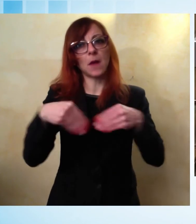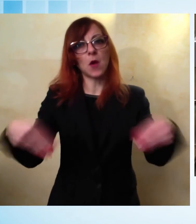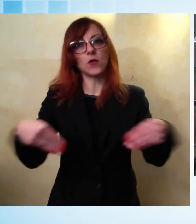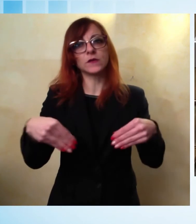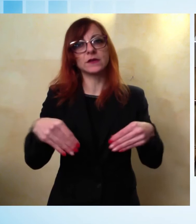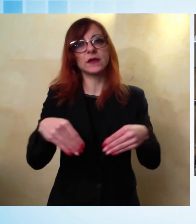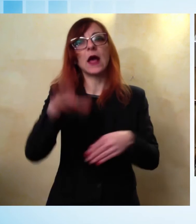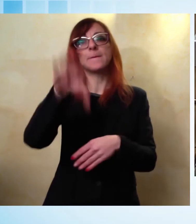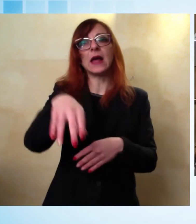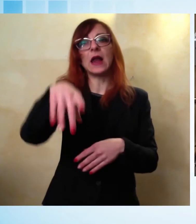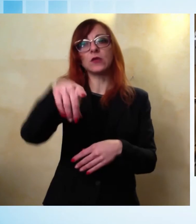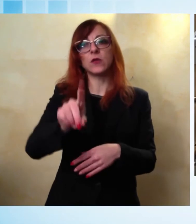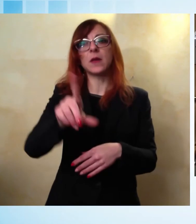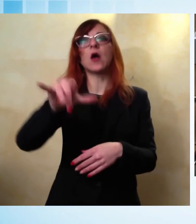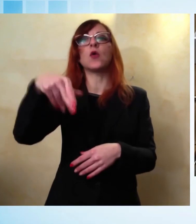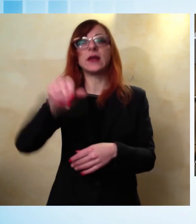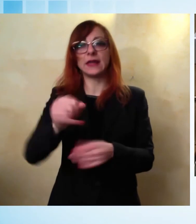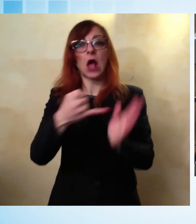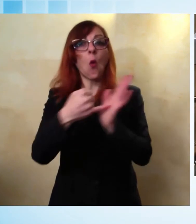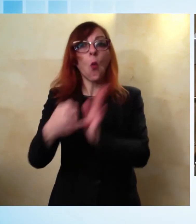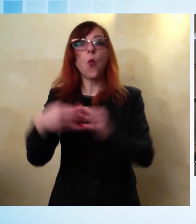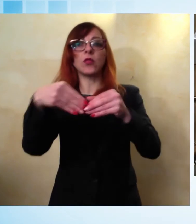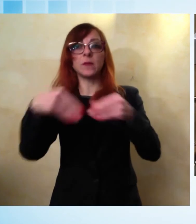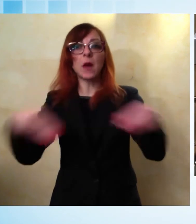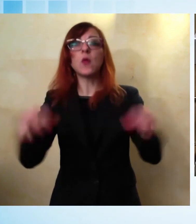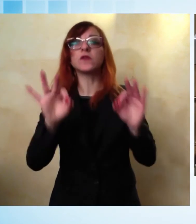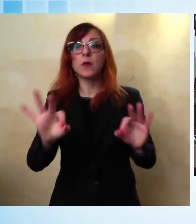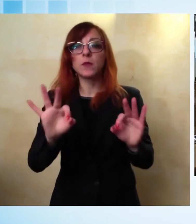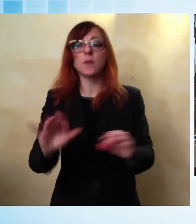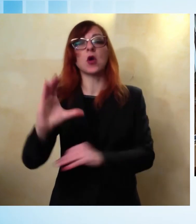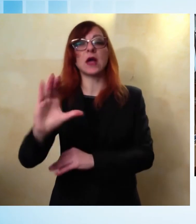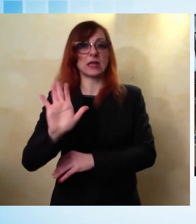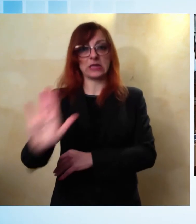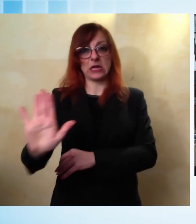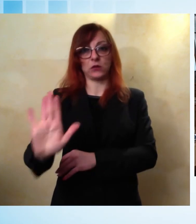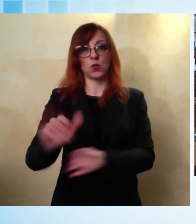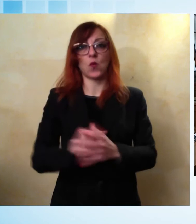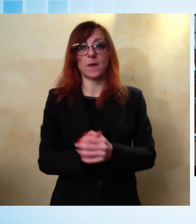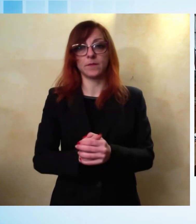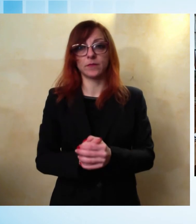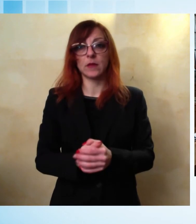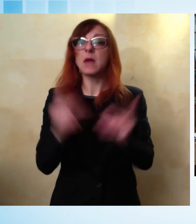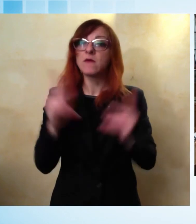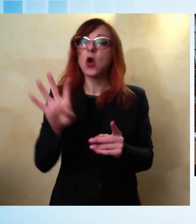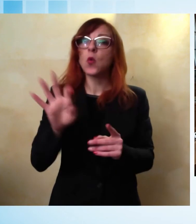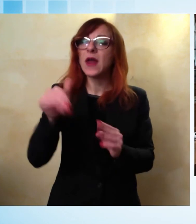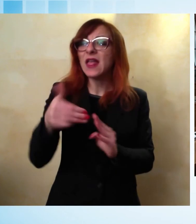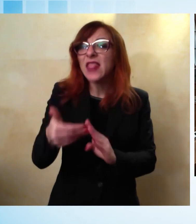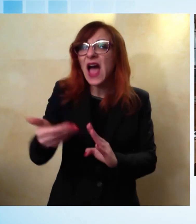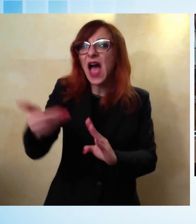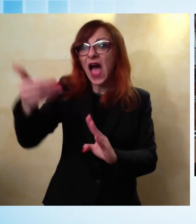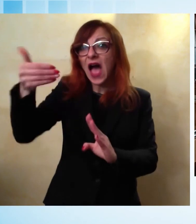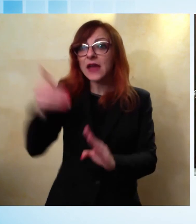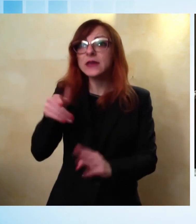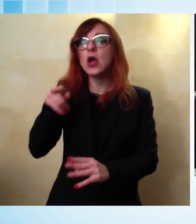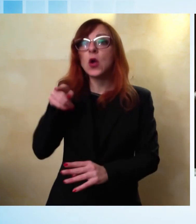l'ultima della lunga carriera artistica del maestro, ma soprattutto a 40 anni dalla grande personale di Palazzo Strozzi, dove